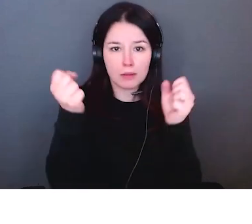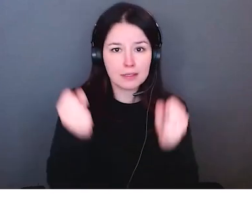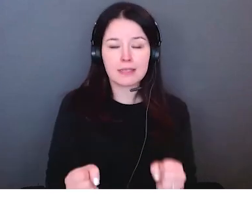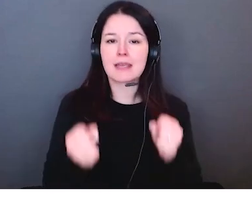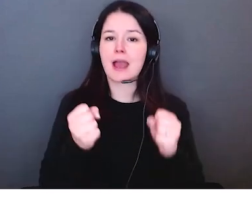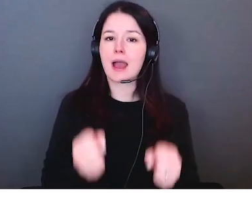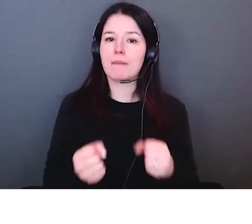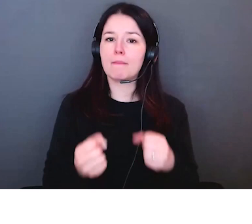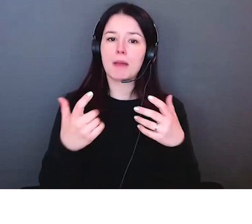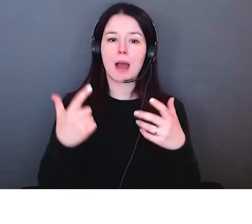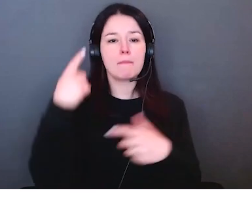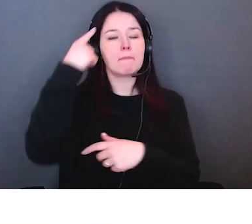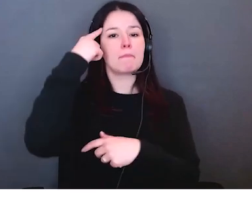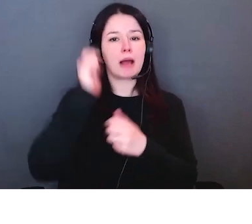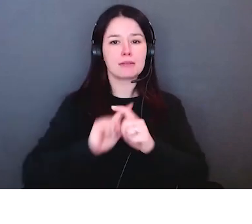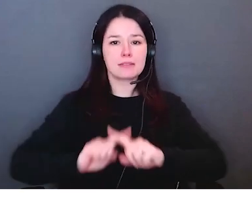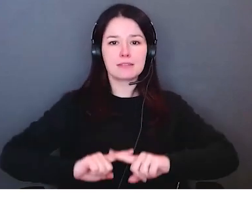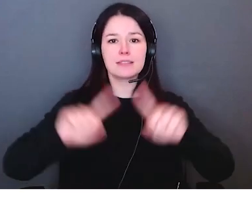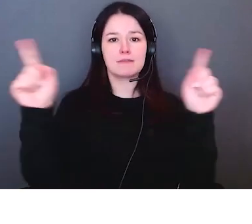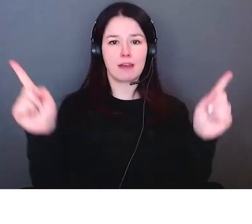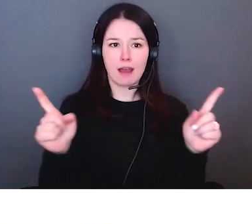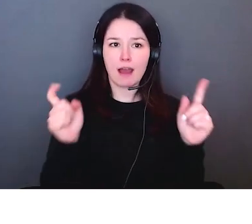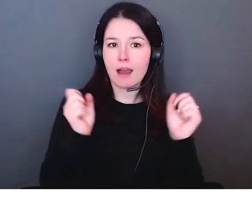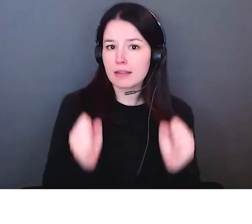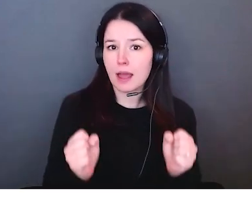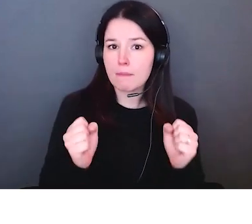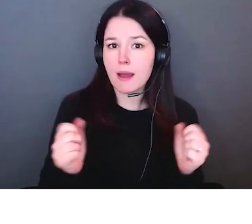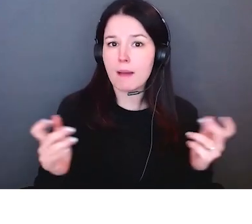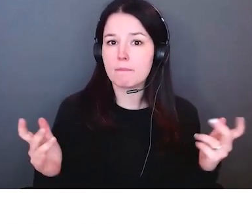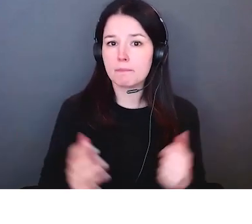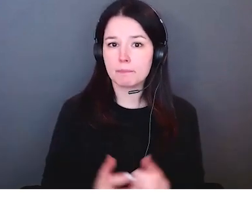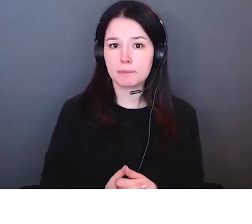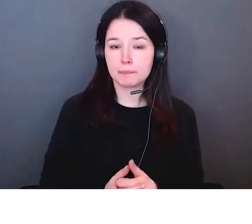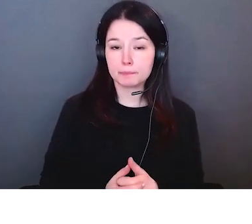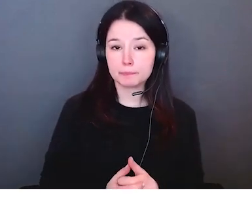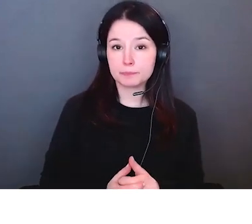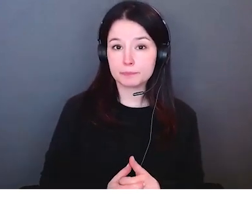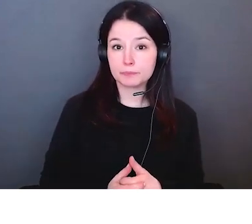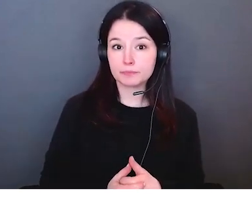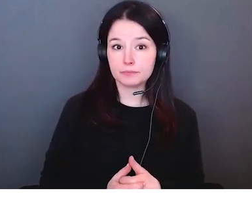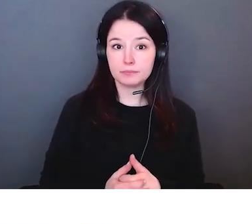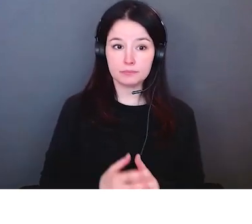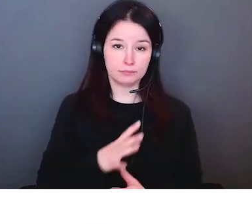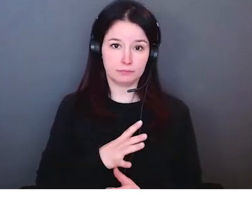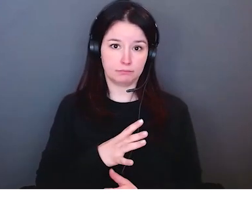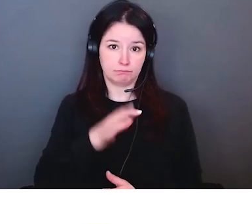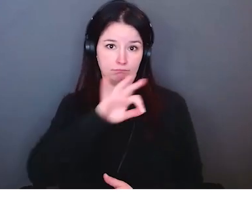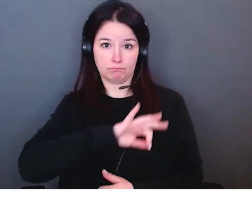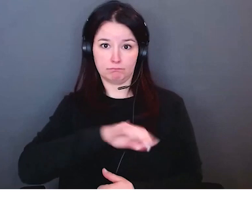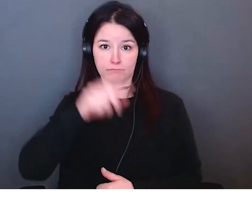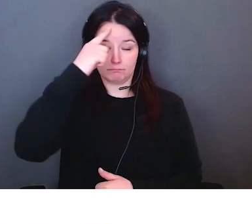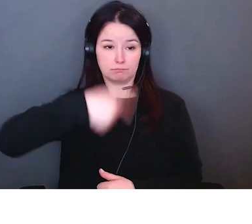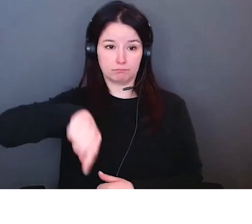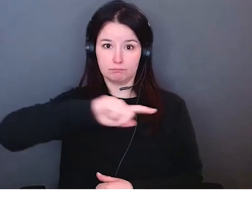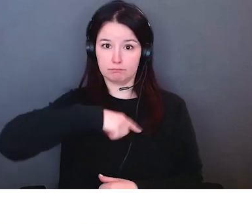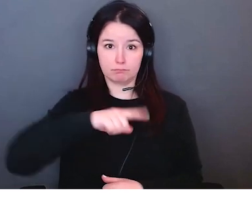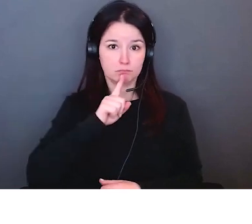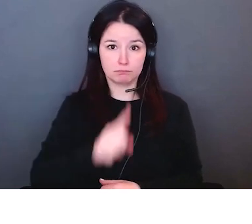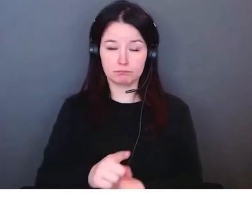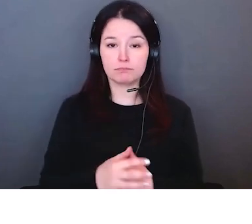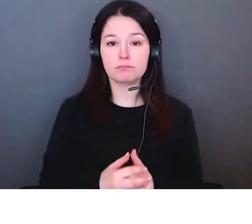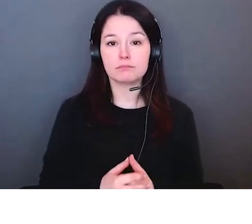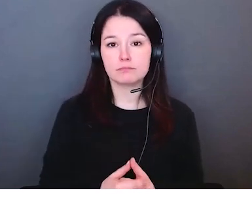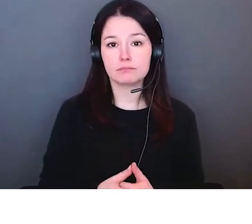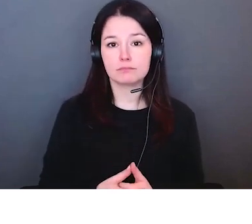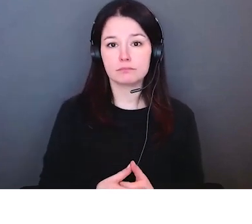prédominante et donc les peuples autochtones peuples d'indigination